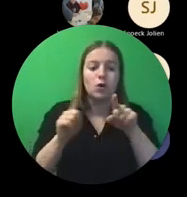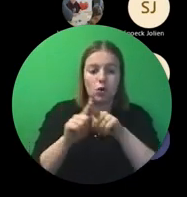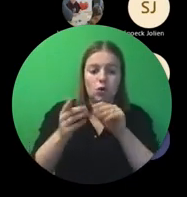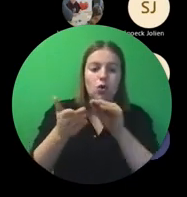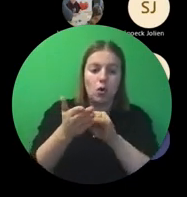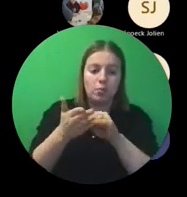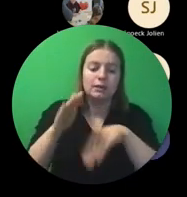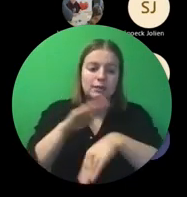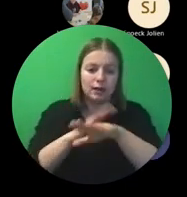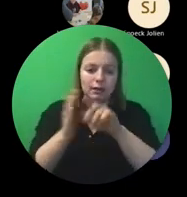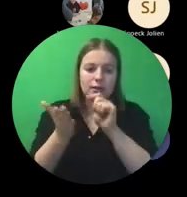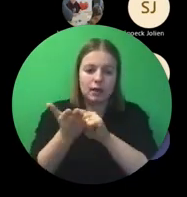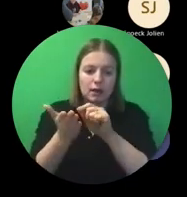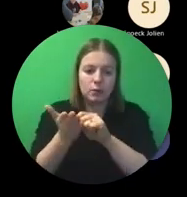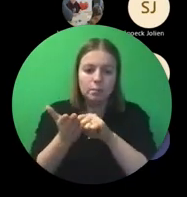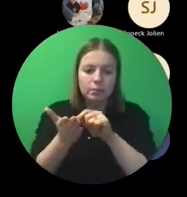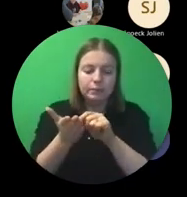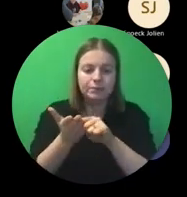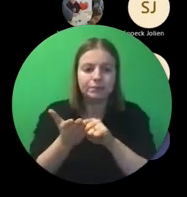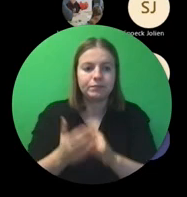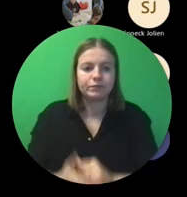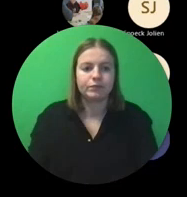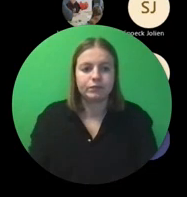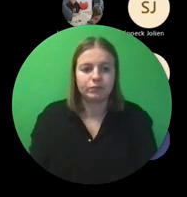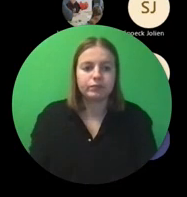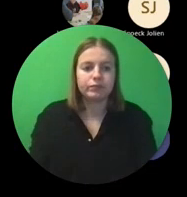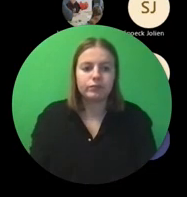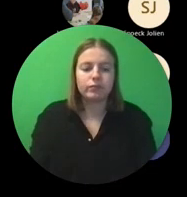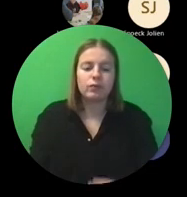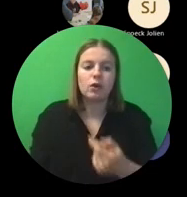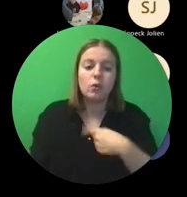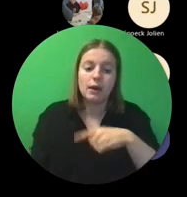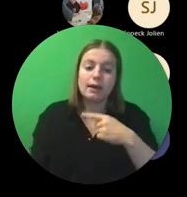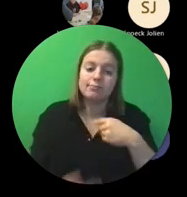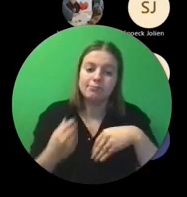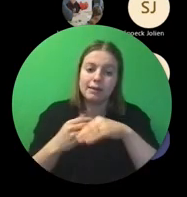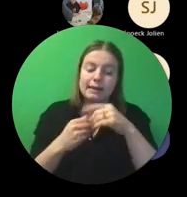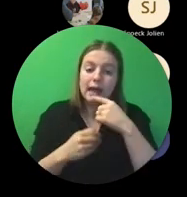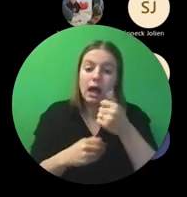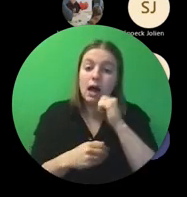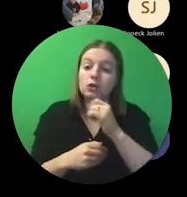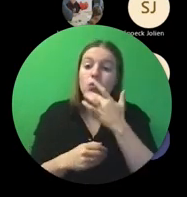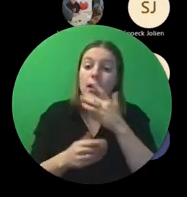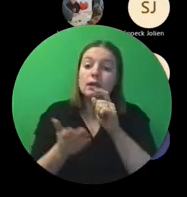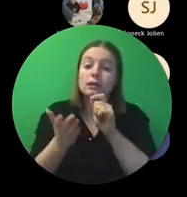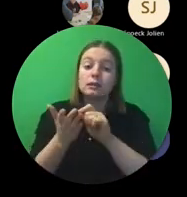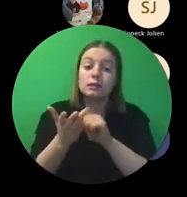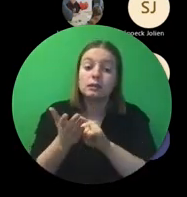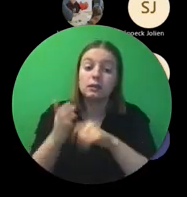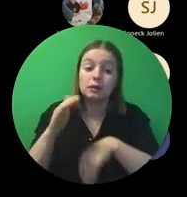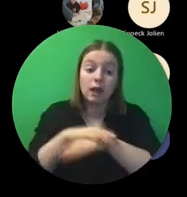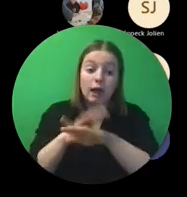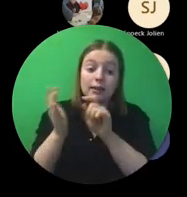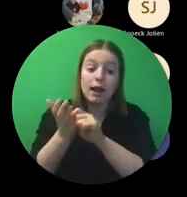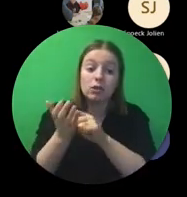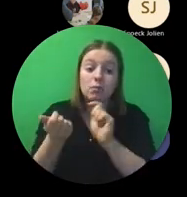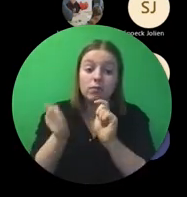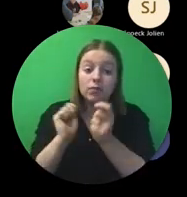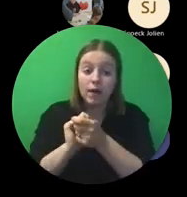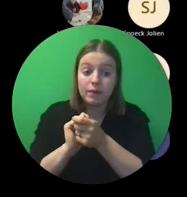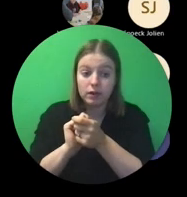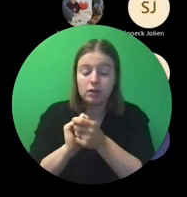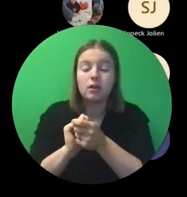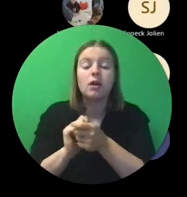startdatum vermeld. En daarin is inderdaad genuanceerd dat als jullie graag die startdatum willen veranderen, dat jullie